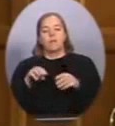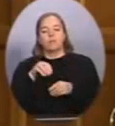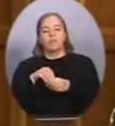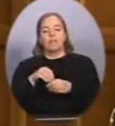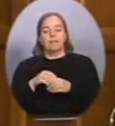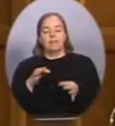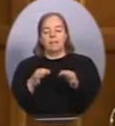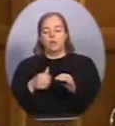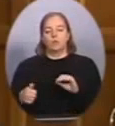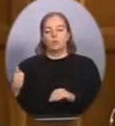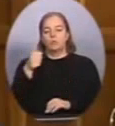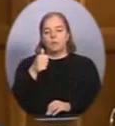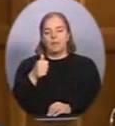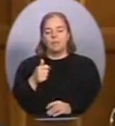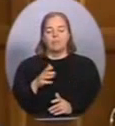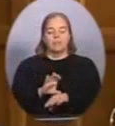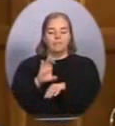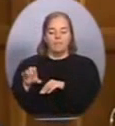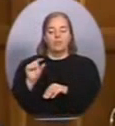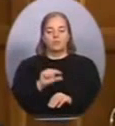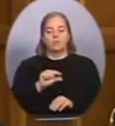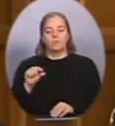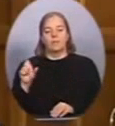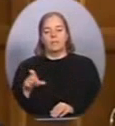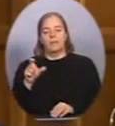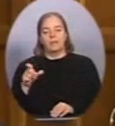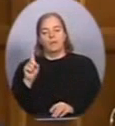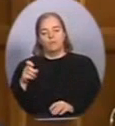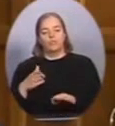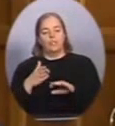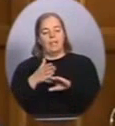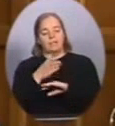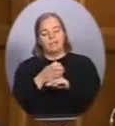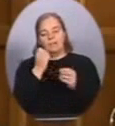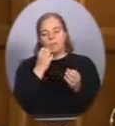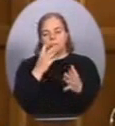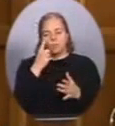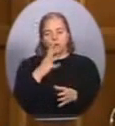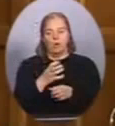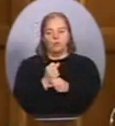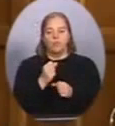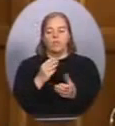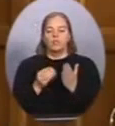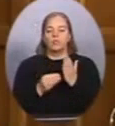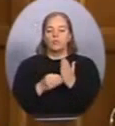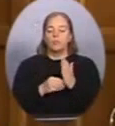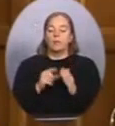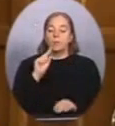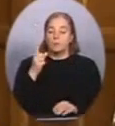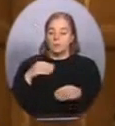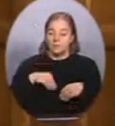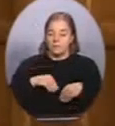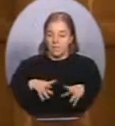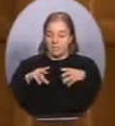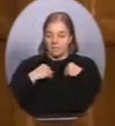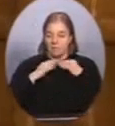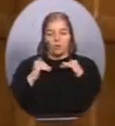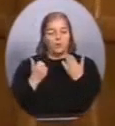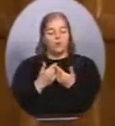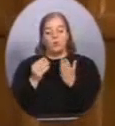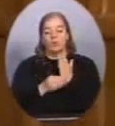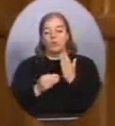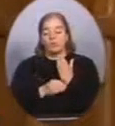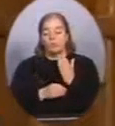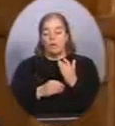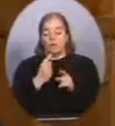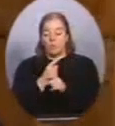suprême et obliger le gouvernement du Québec à passer à l'accès à l'information, est-ce que le premier ministre va ordonner que tous les documents